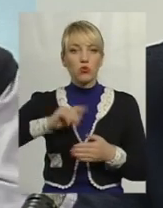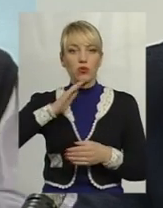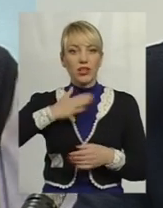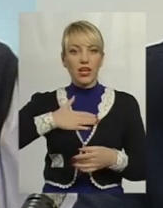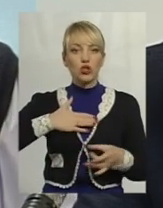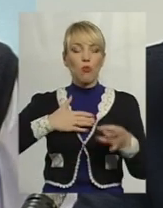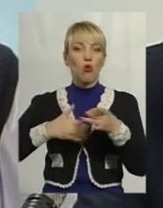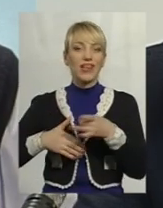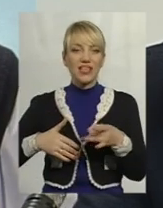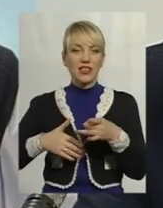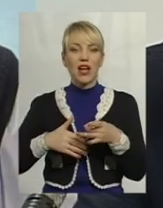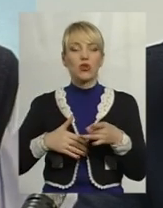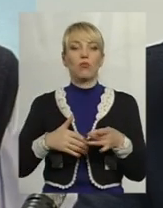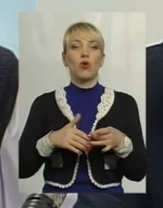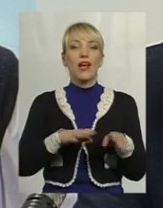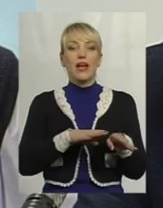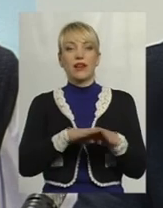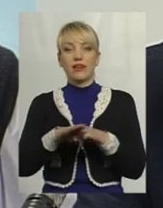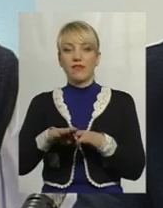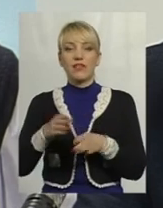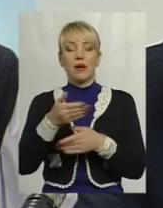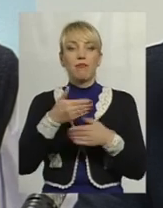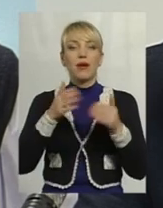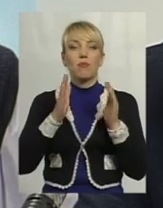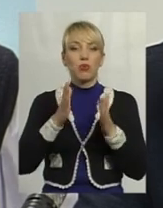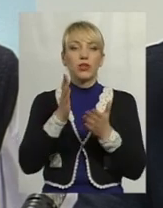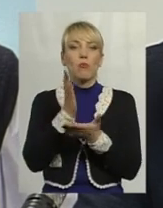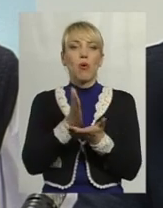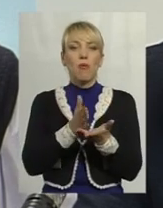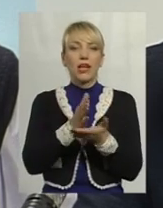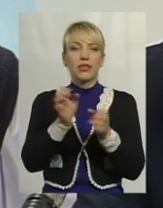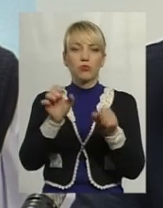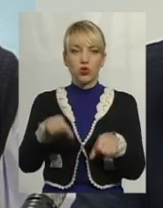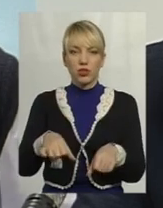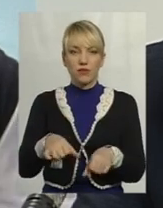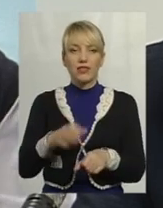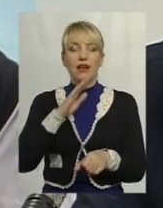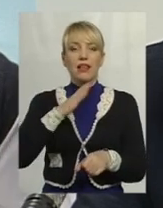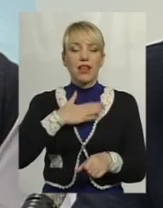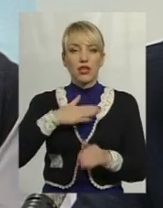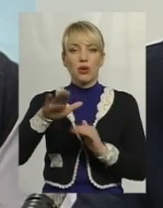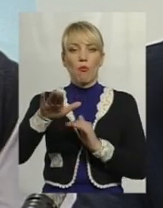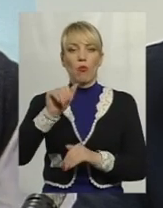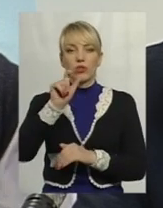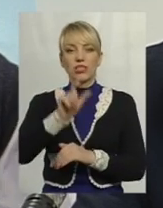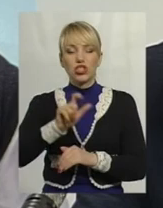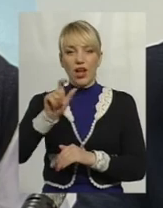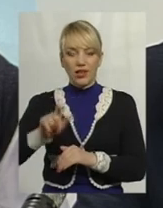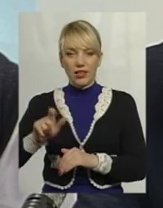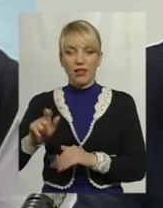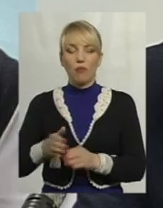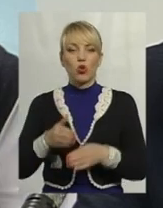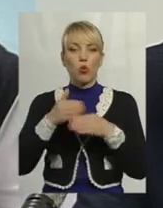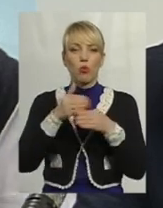можливість нашим, скажімо так, позичальникам допомогти у здешевленні